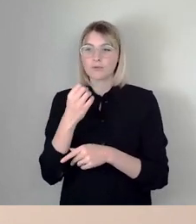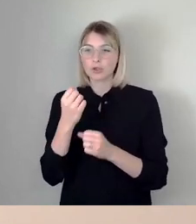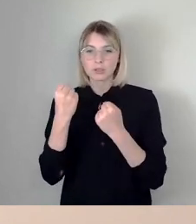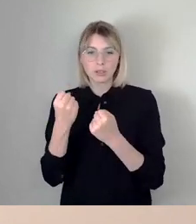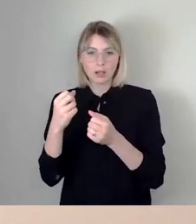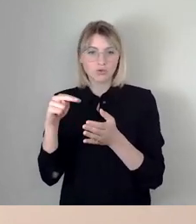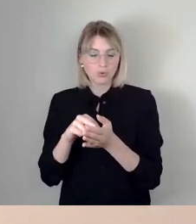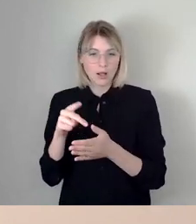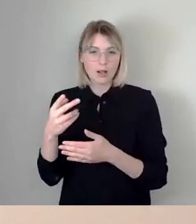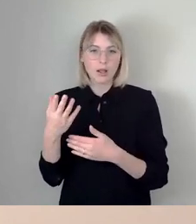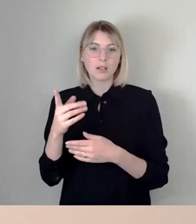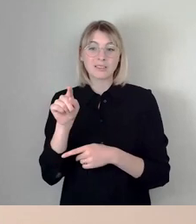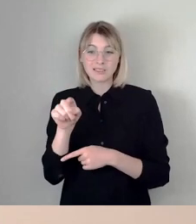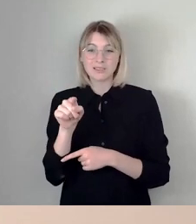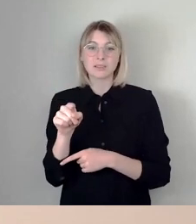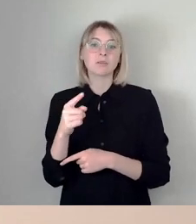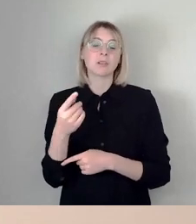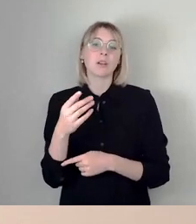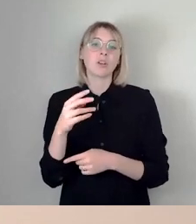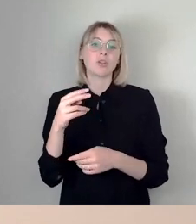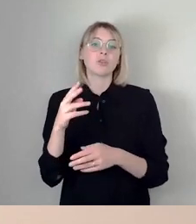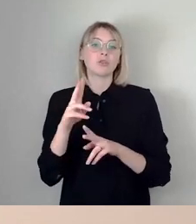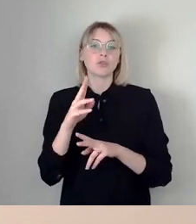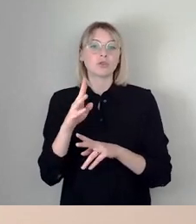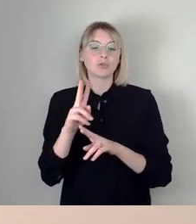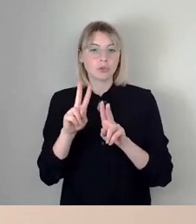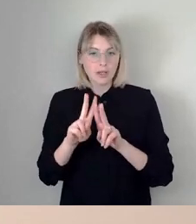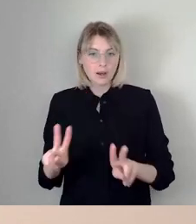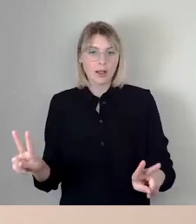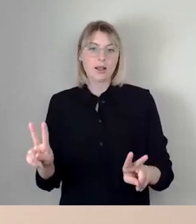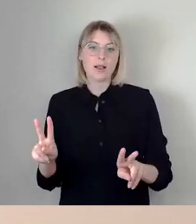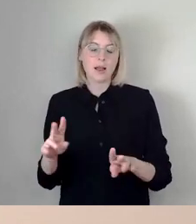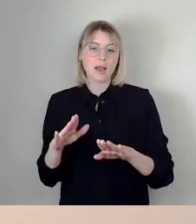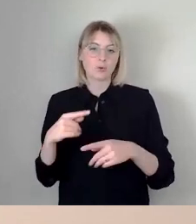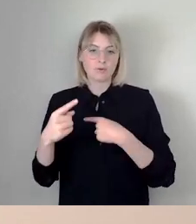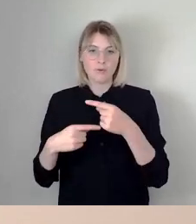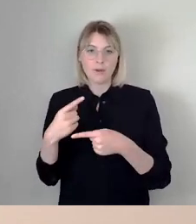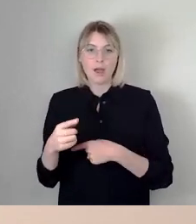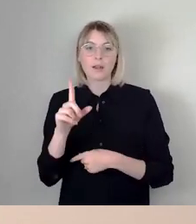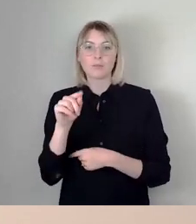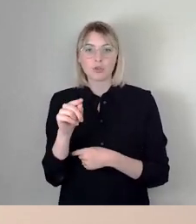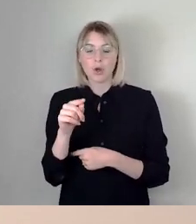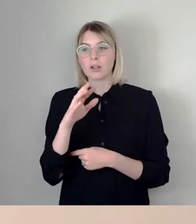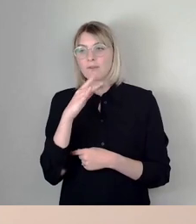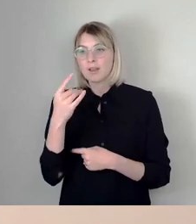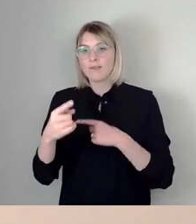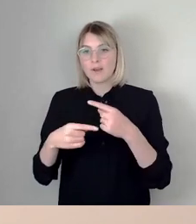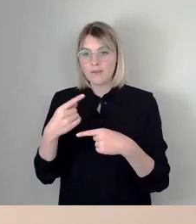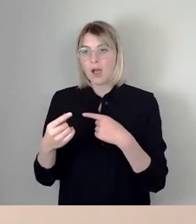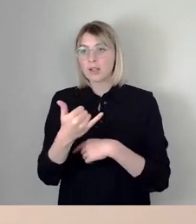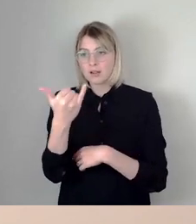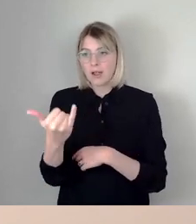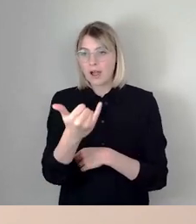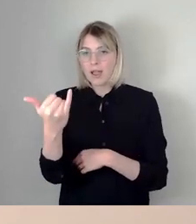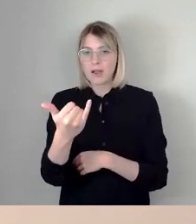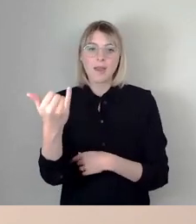Dieses Stilllegungsverfahren bedeutet ja auch, das muss ein Planfeststellungsverfahren eingeleitet werden. Das wird also noch viele Jahre bedürfen,